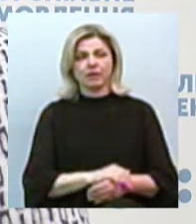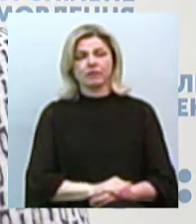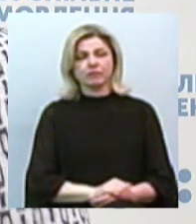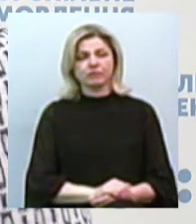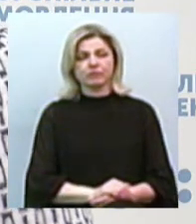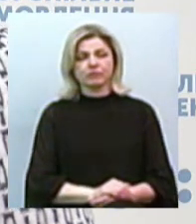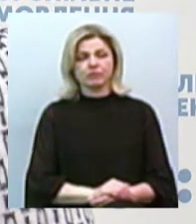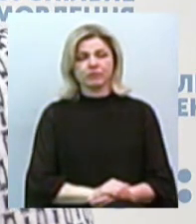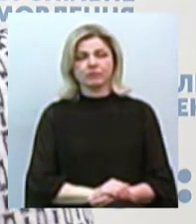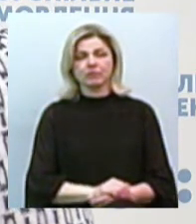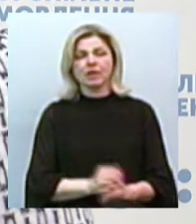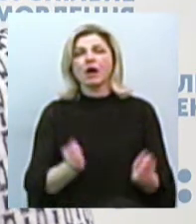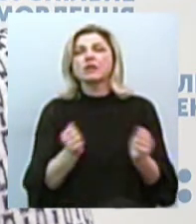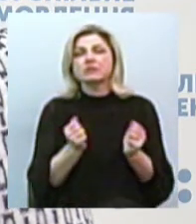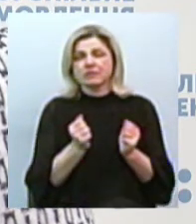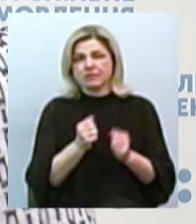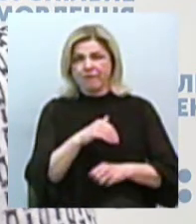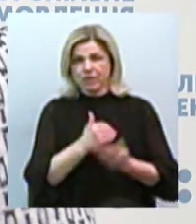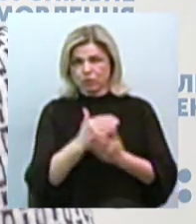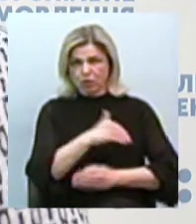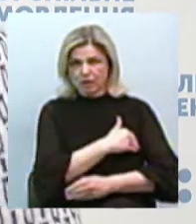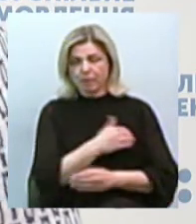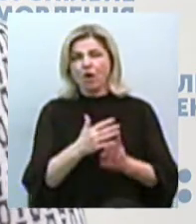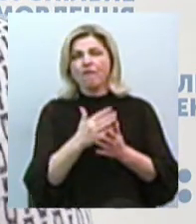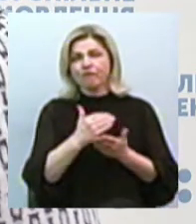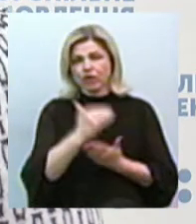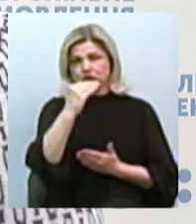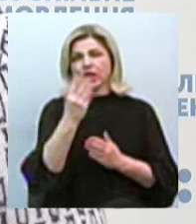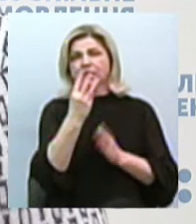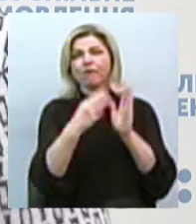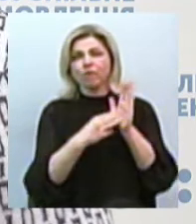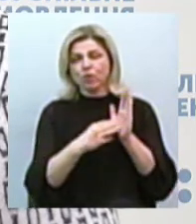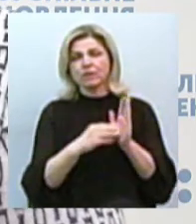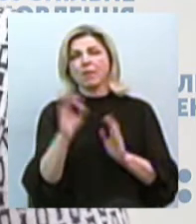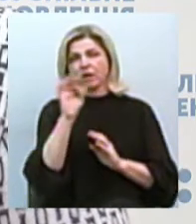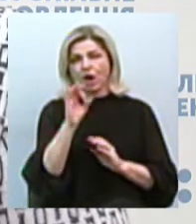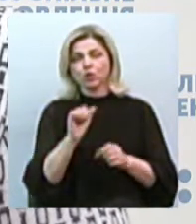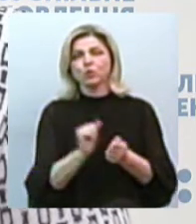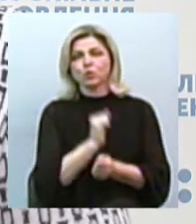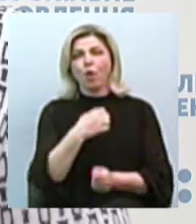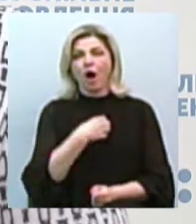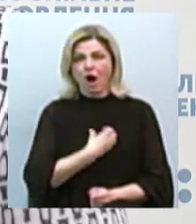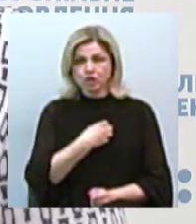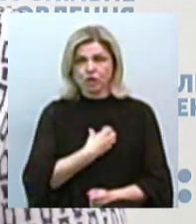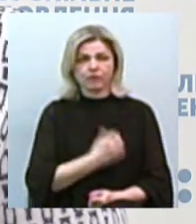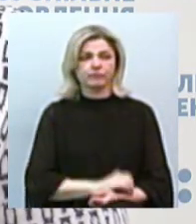лихоманка вищі 38 градусів Цельсію, це сухий кашель і це